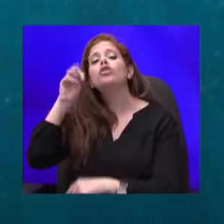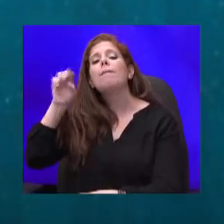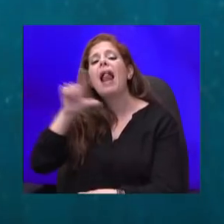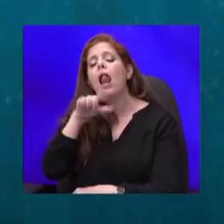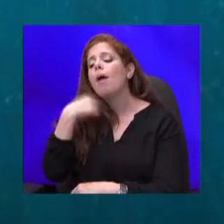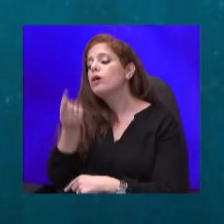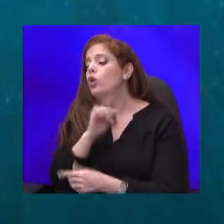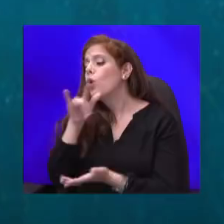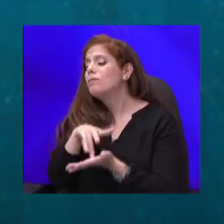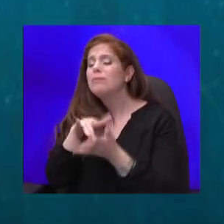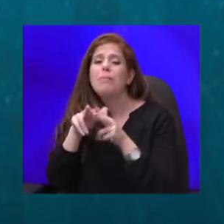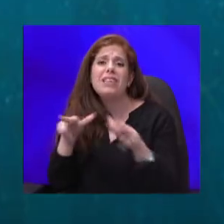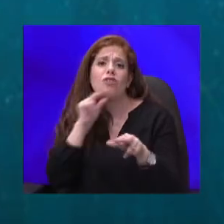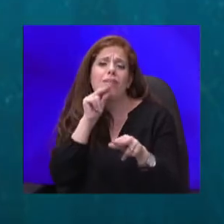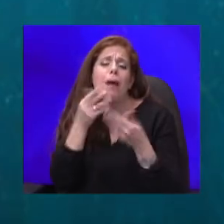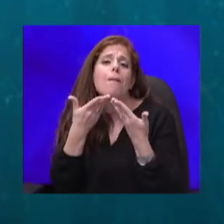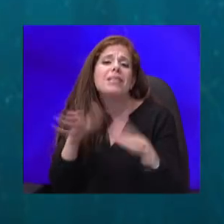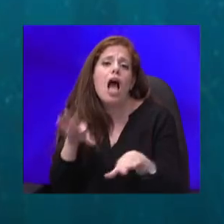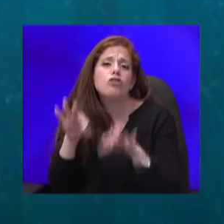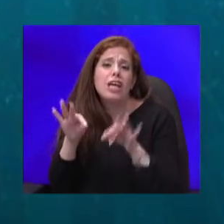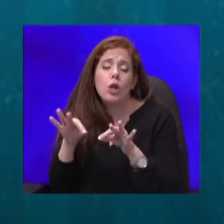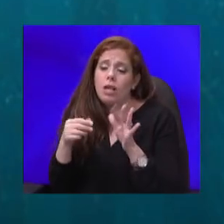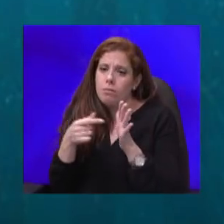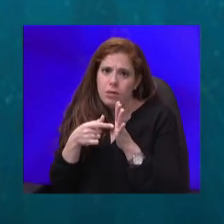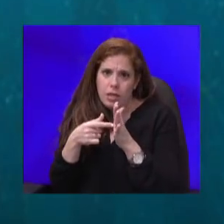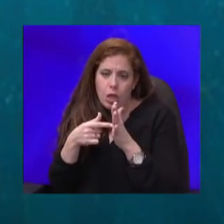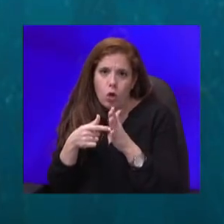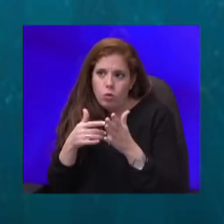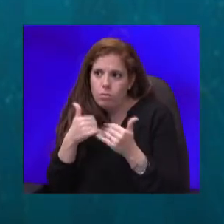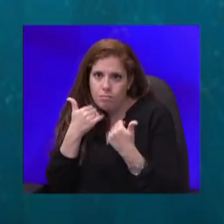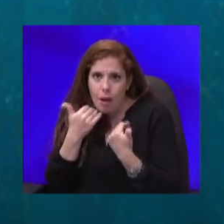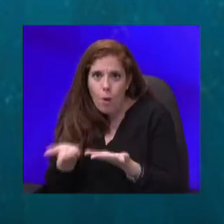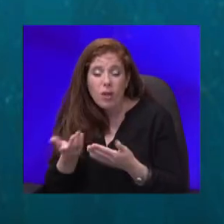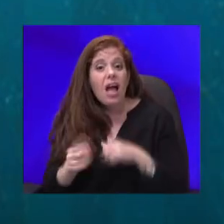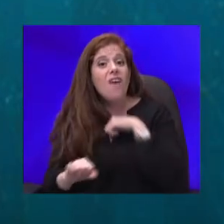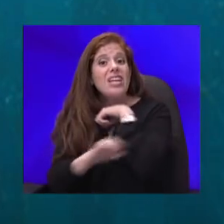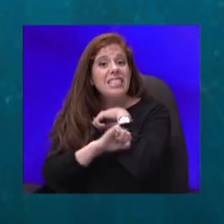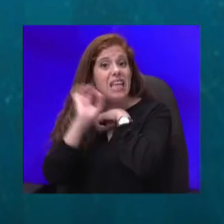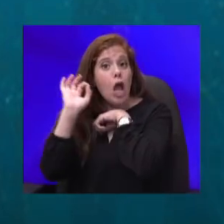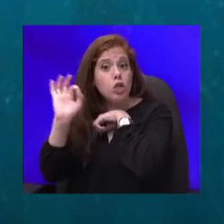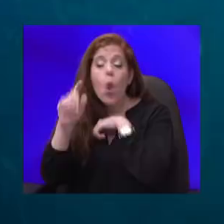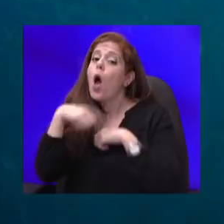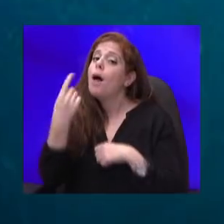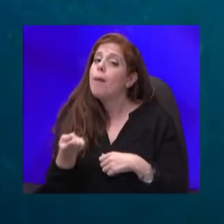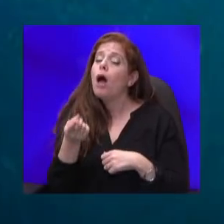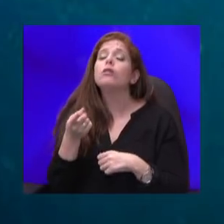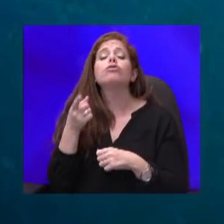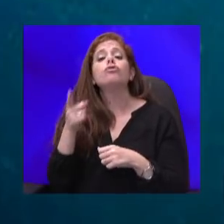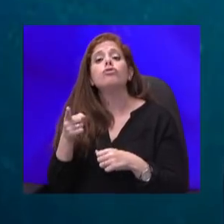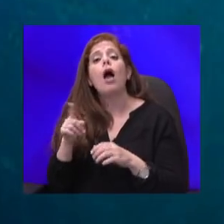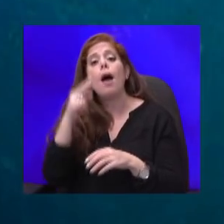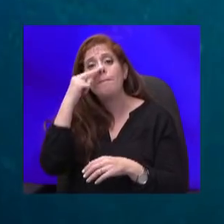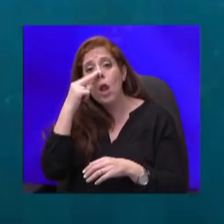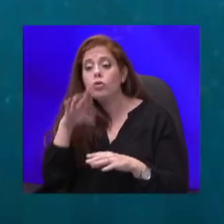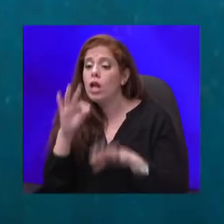על פתיחה של קניונים, כי אנחנו בדיון על החמרות. הסגן שלו אמר שפיילוט הקניונים הצליח וצידת במשרד האוצר